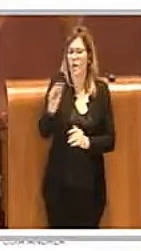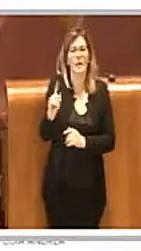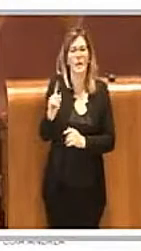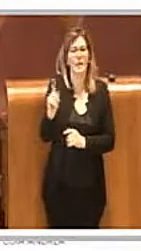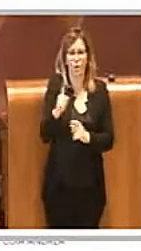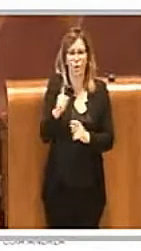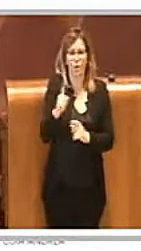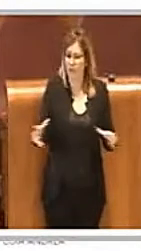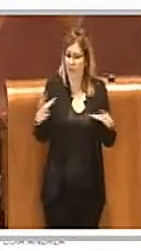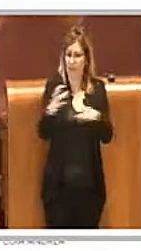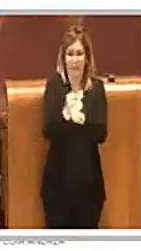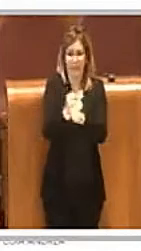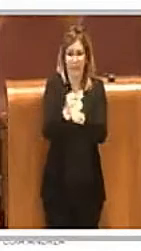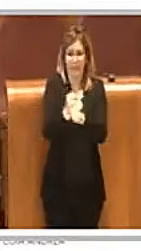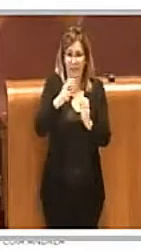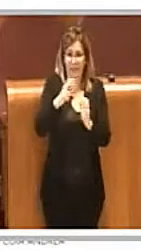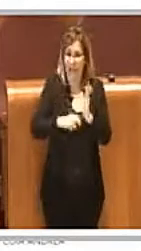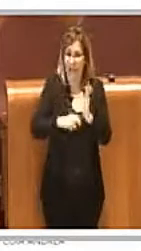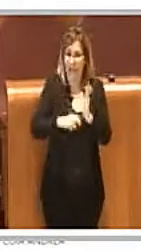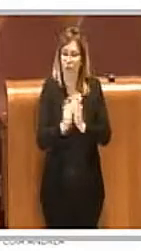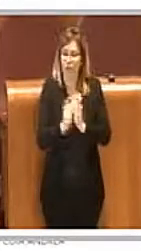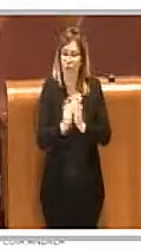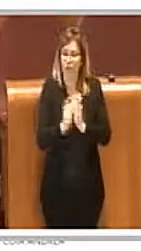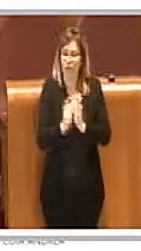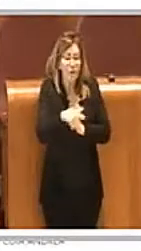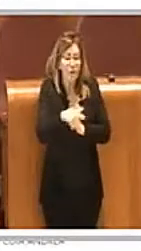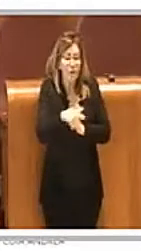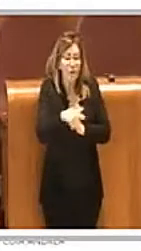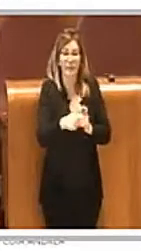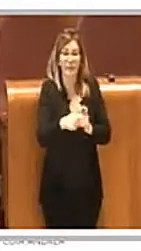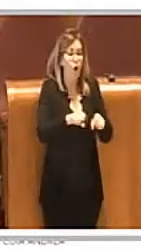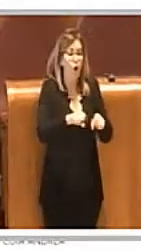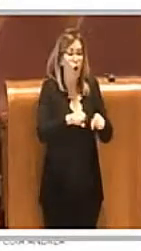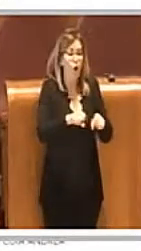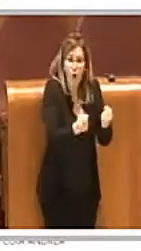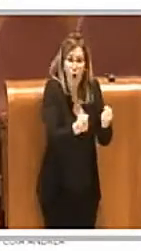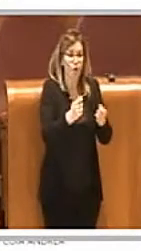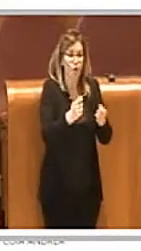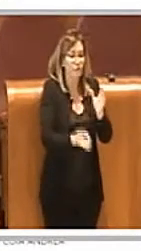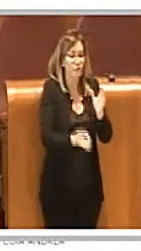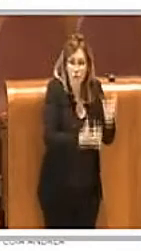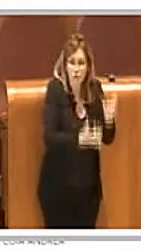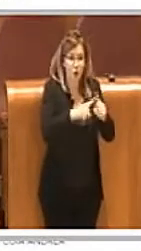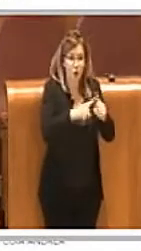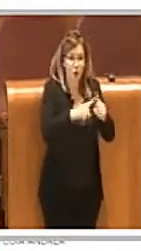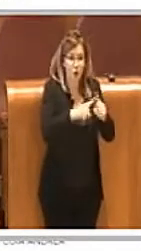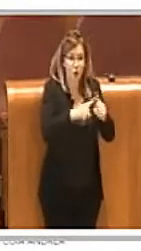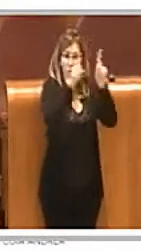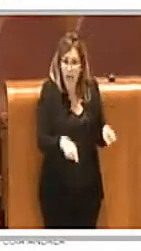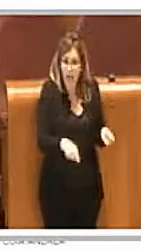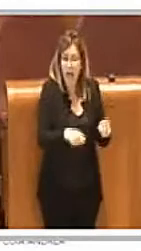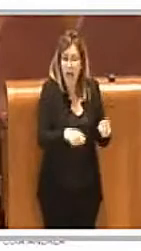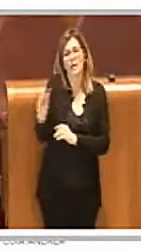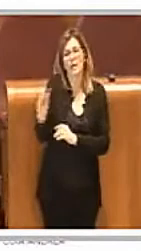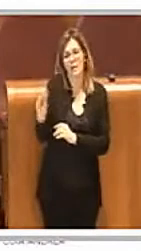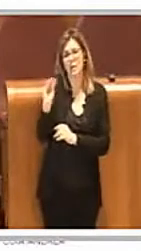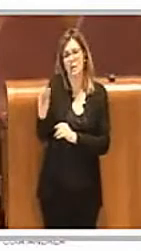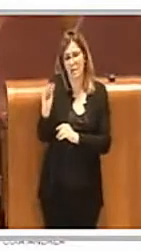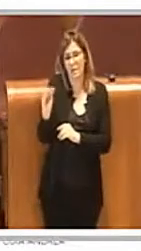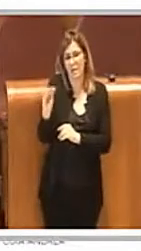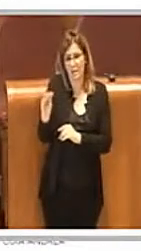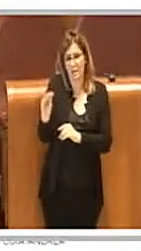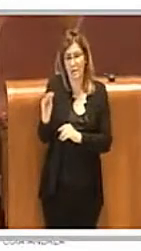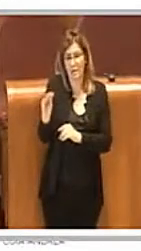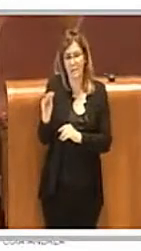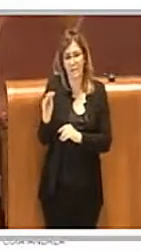distruzione e della conseguente inagibilità di tali locali, si è venuta o meno, si è proprio venuta o meno la richiesta